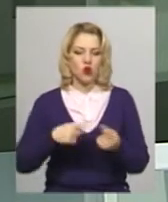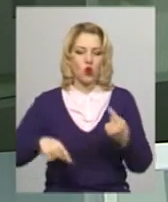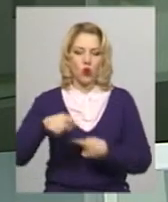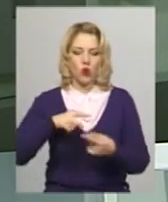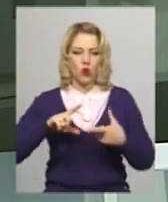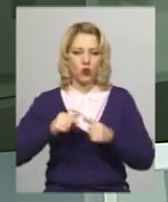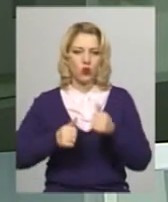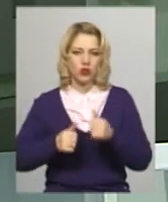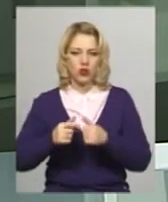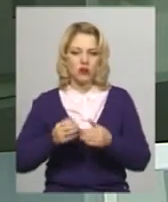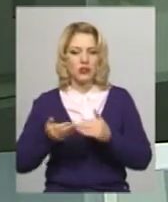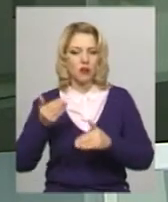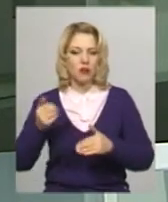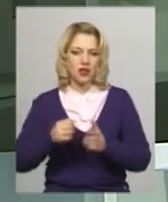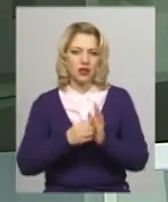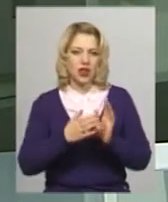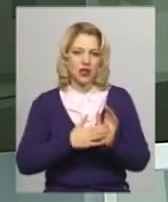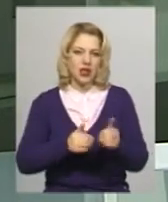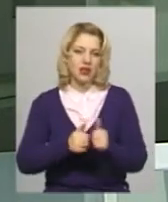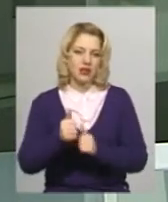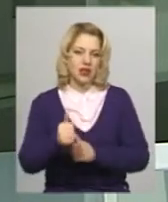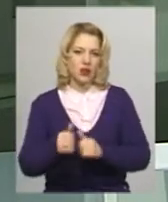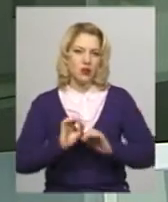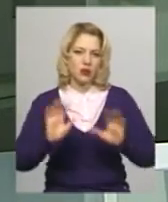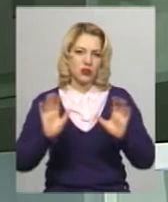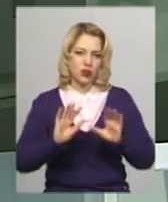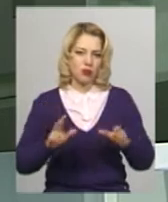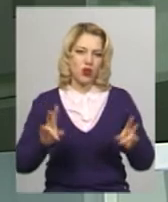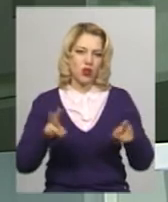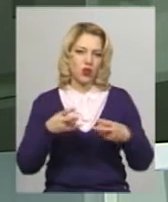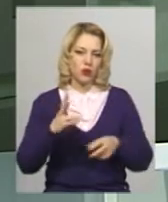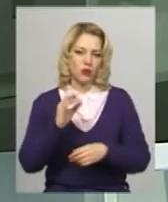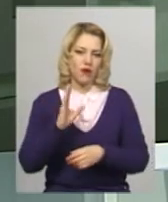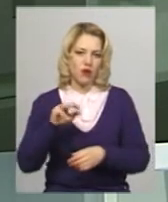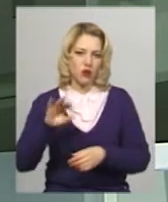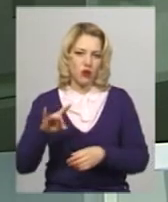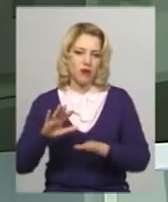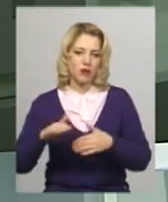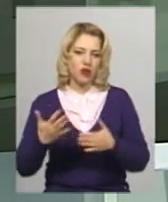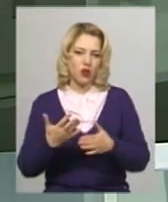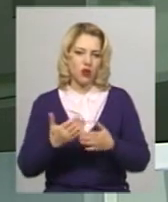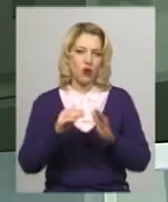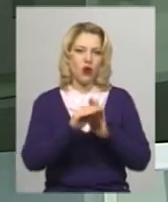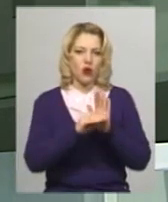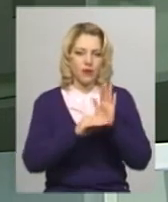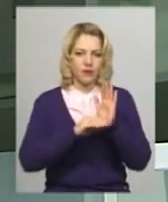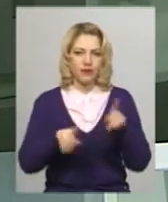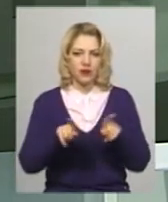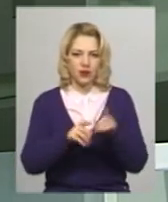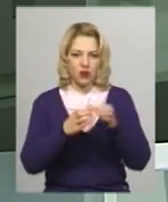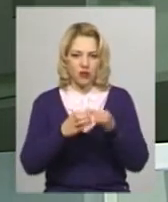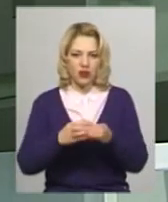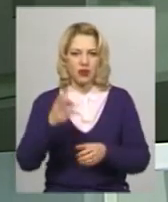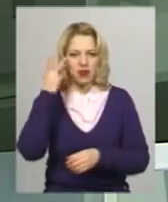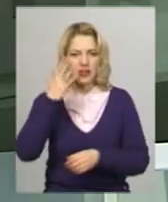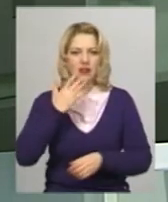і, за попередніми даними, лідерує баскетбольний клуб «Новатор», після якого команди розташувалися в такому порядку – Хмельницький